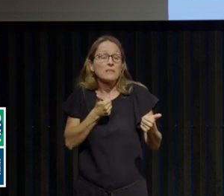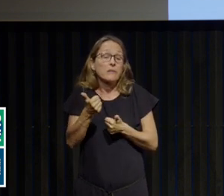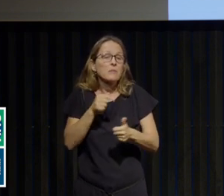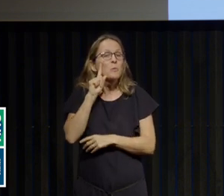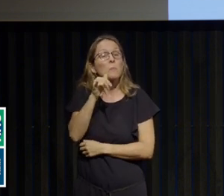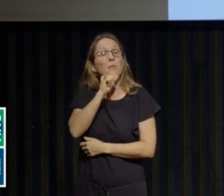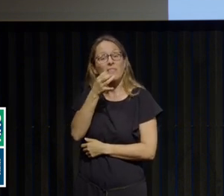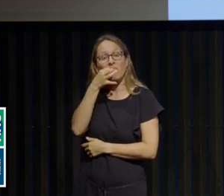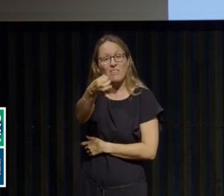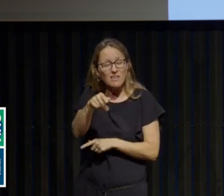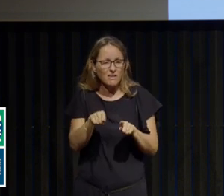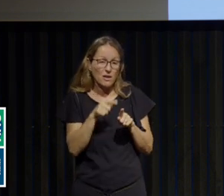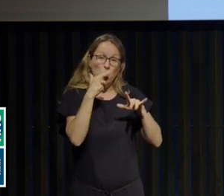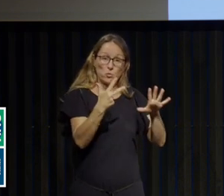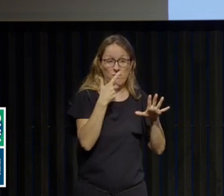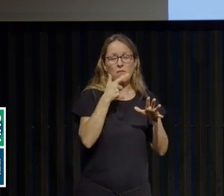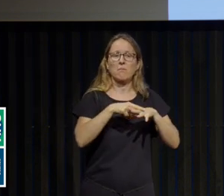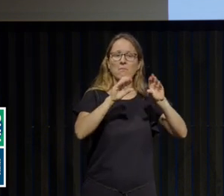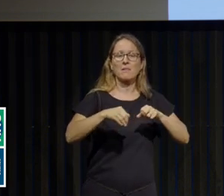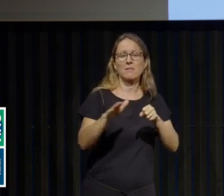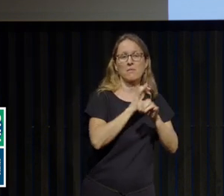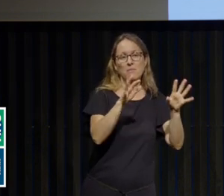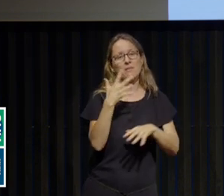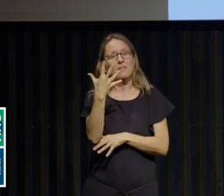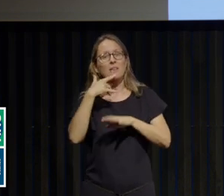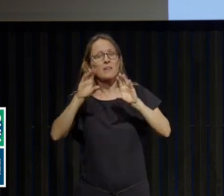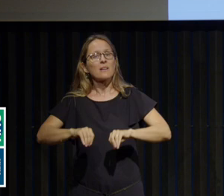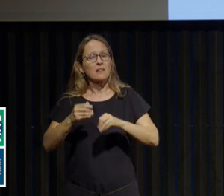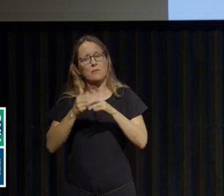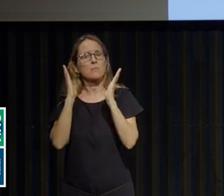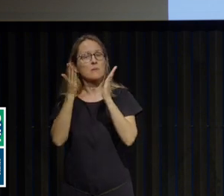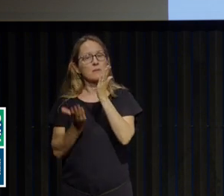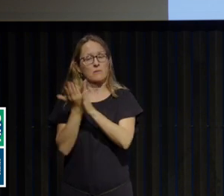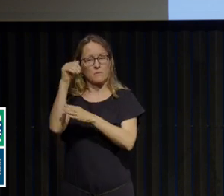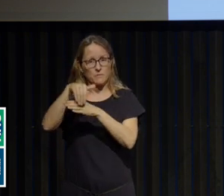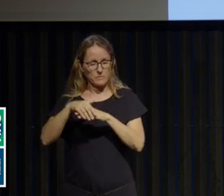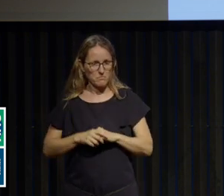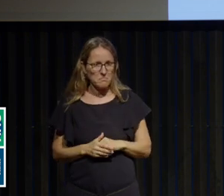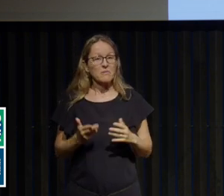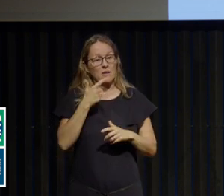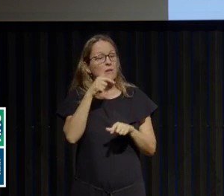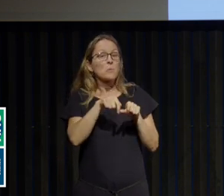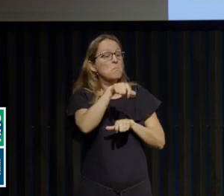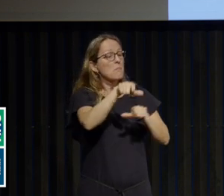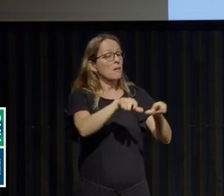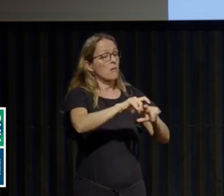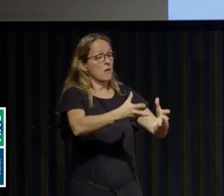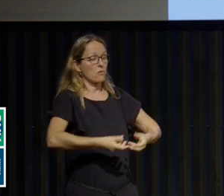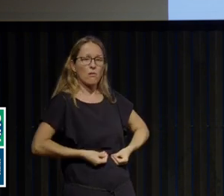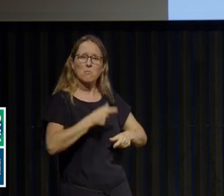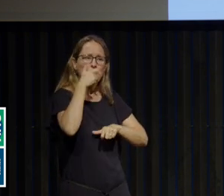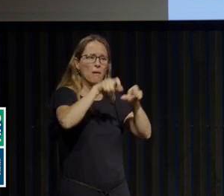5 places d'hôpital de jour, qui reçoit des patientes souffrant de TCA